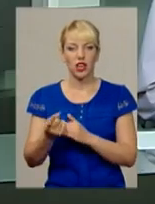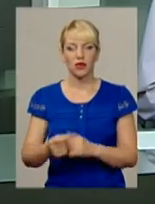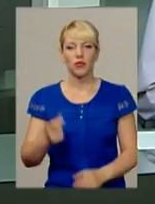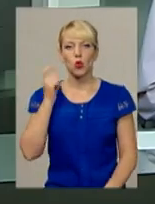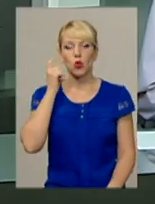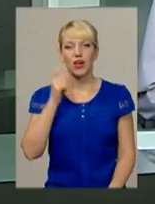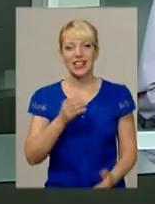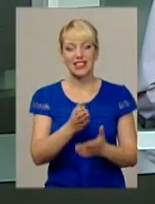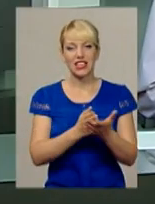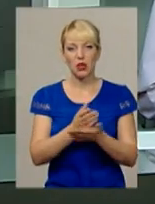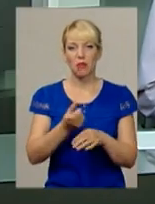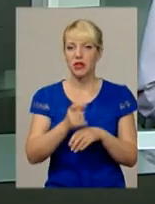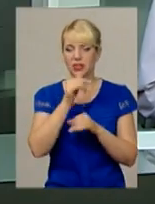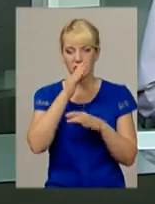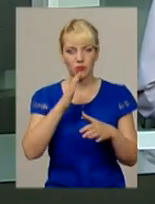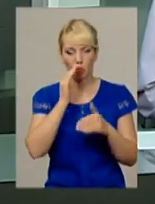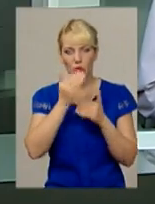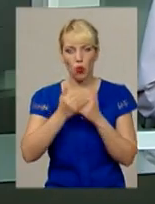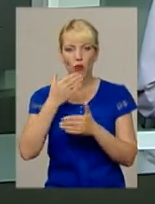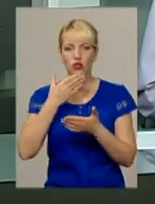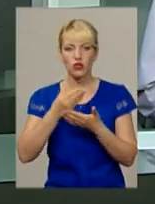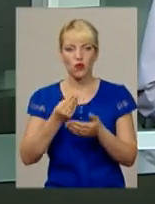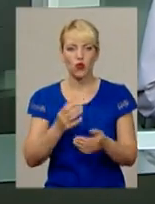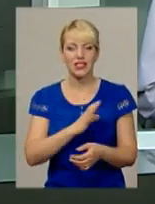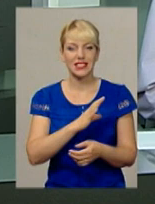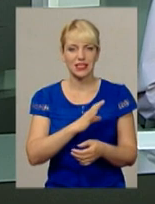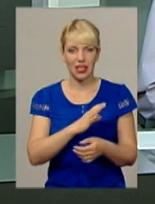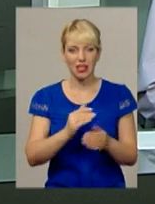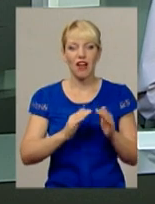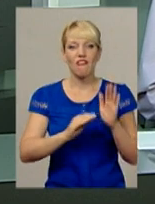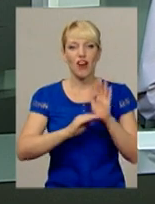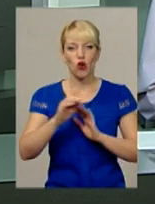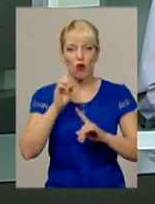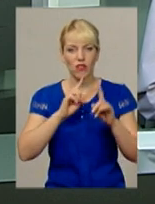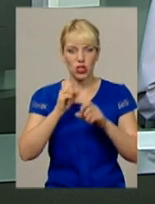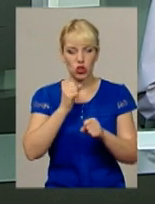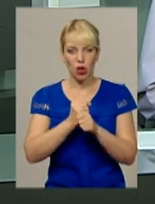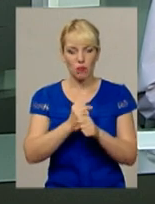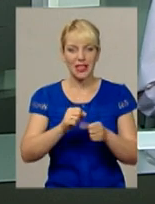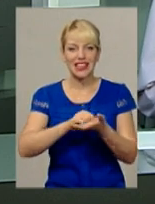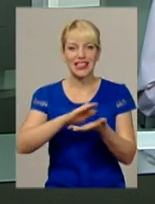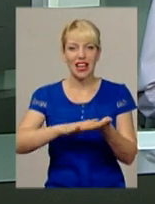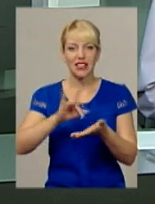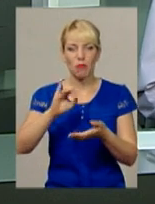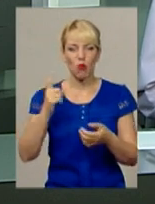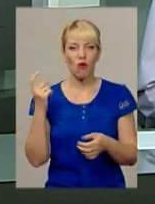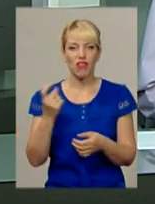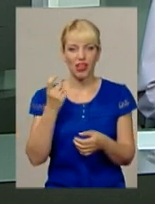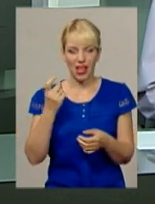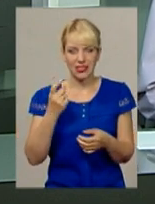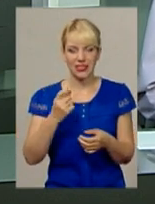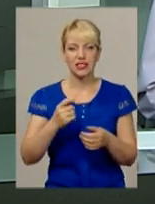Українські чиновники більше не зможуть приховувати свої статки. Верховна Рада зробила дані про власність посадовців відкритими.